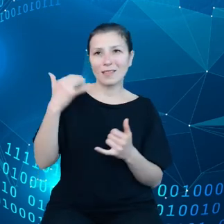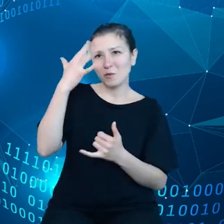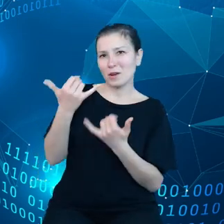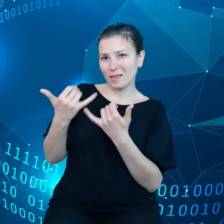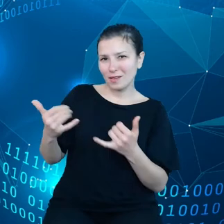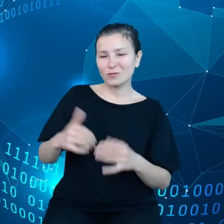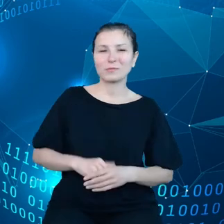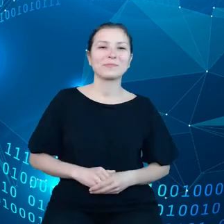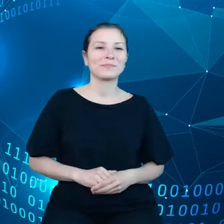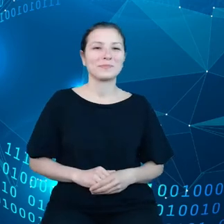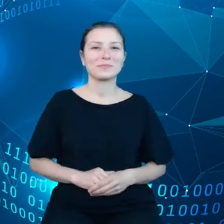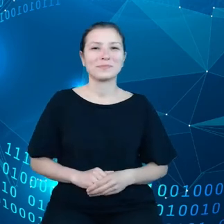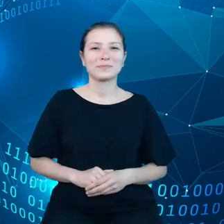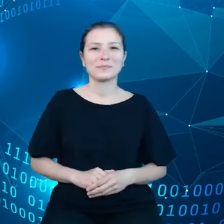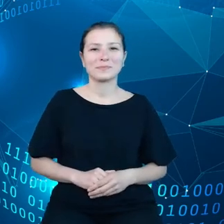praktyki.